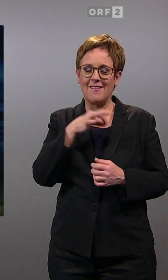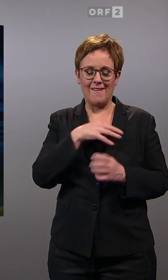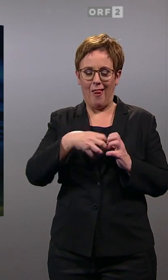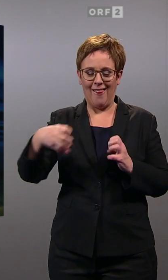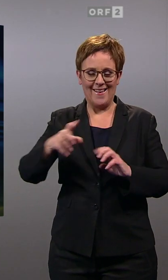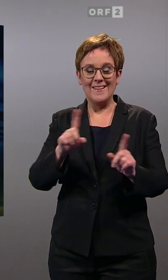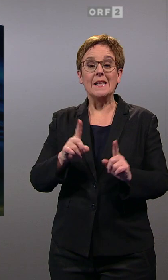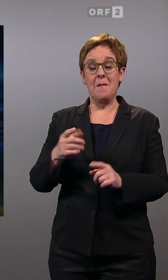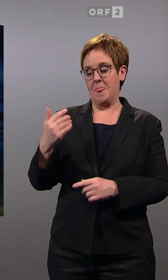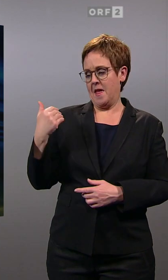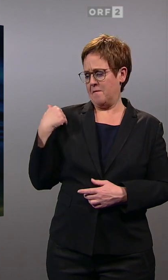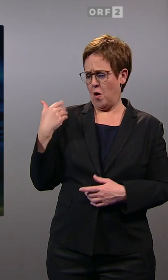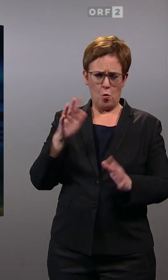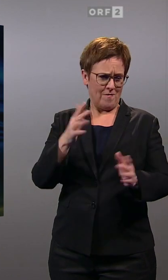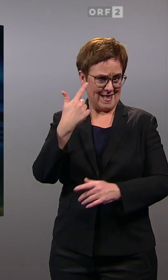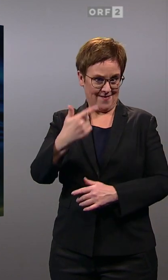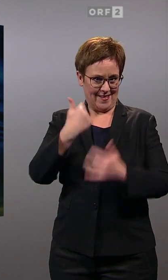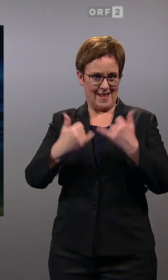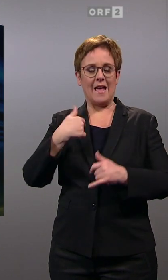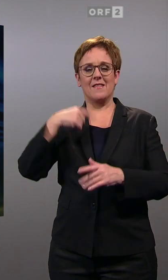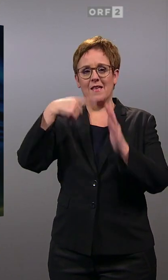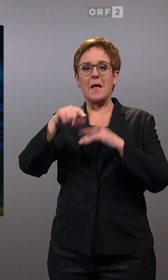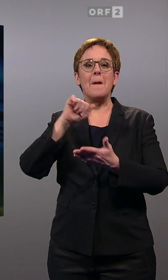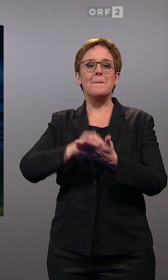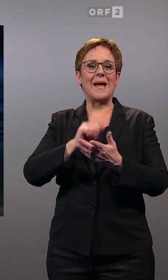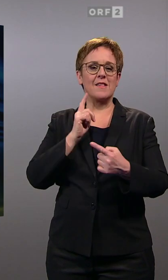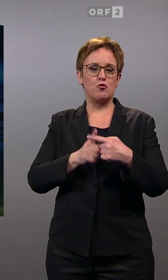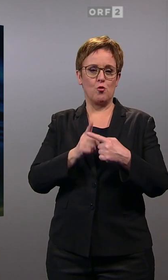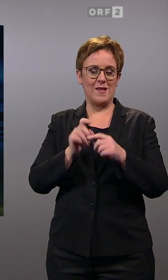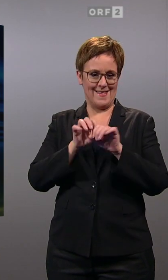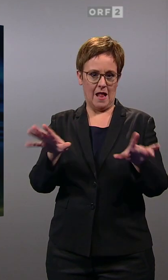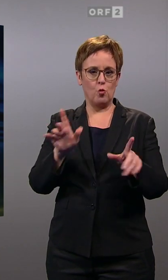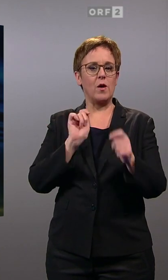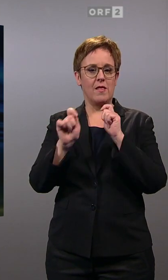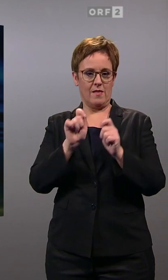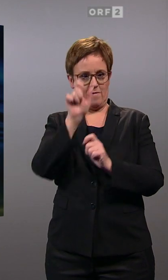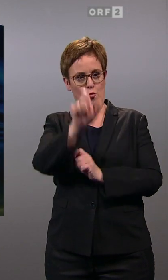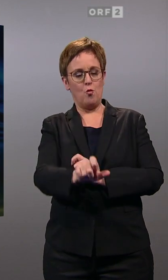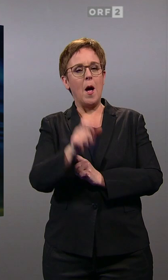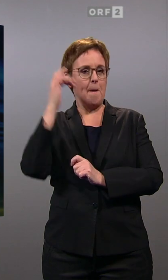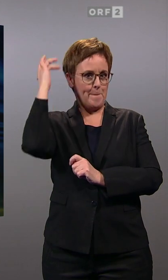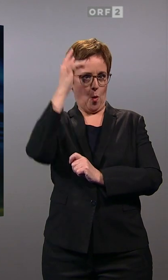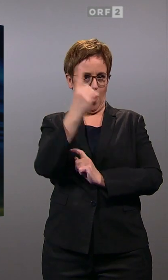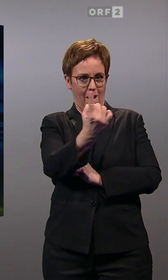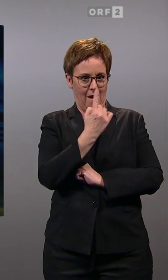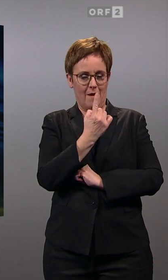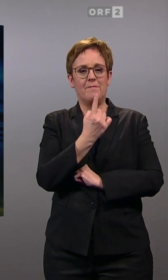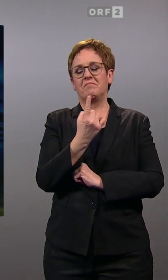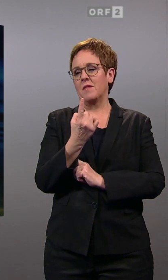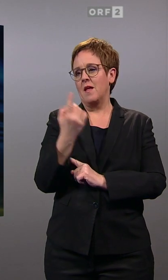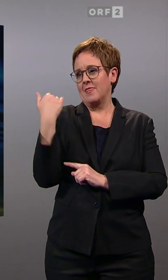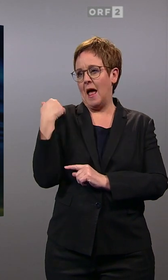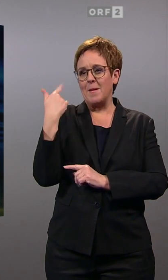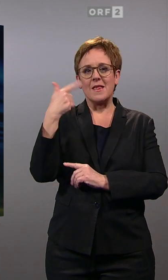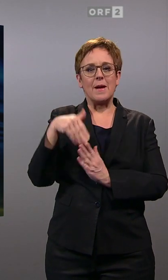lange dauern. Ich hatte vor rund 20 Jahren in der Pressestunde Erwin Bröll zu Gast, kurz vor den Landtagswahlen, den Niederösterreichischen